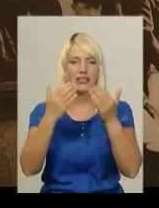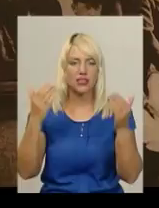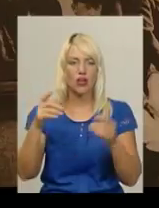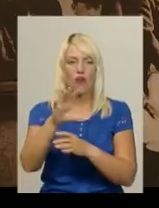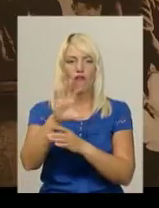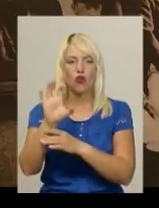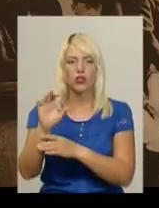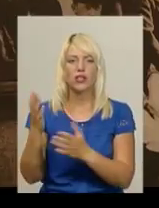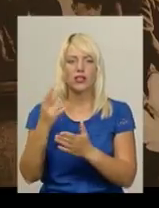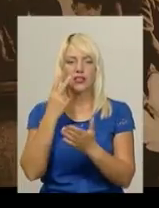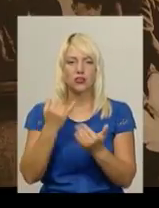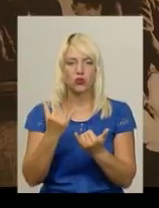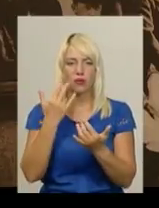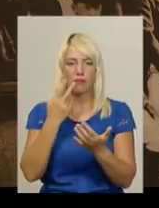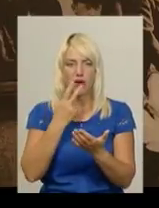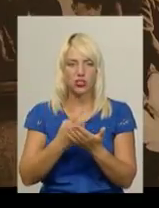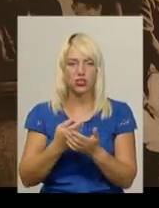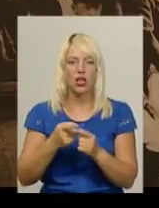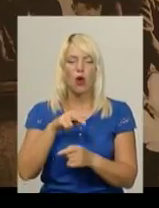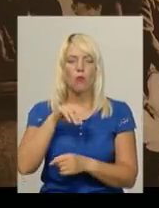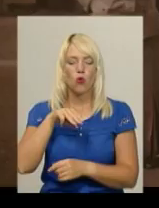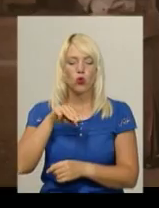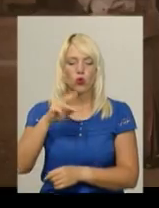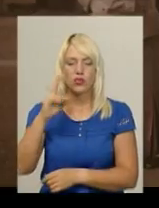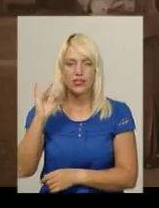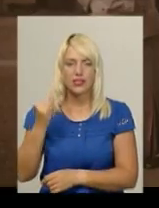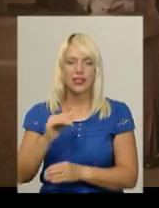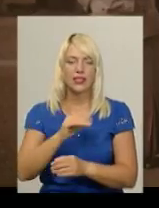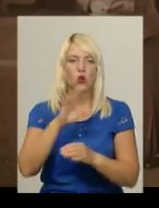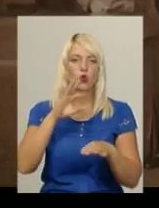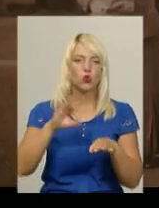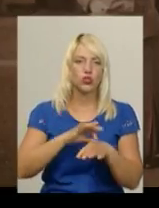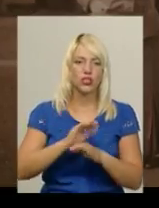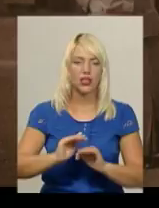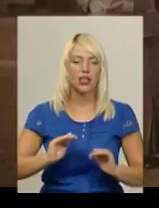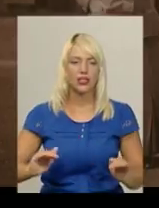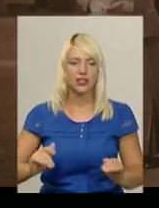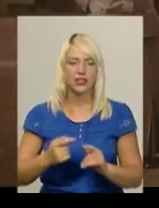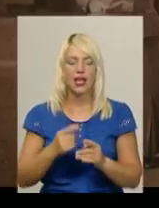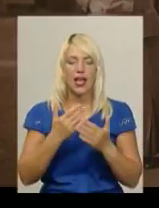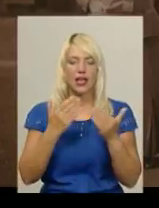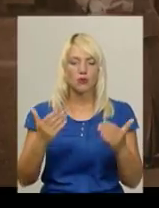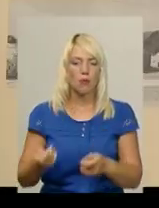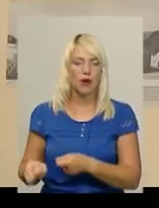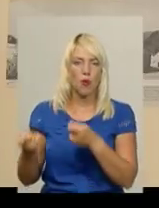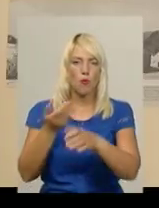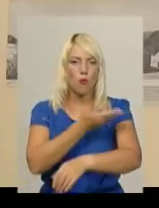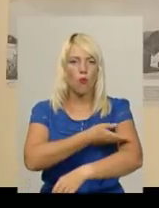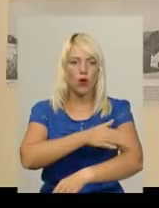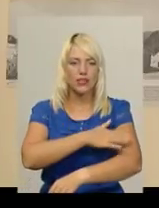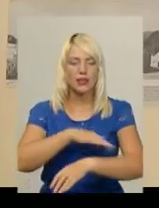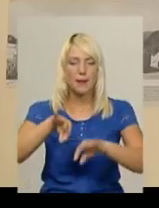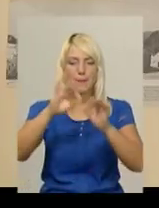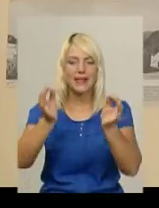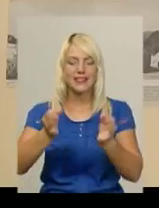зараз можете бачити на екрані. На них самі Потоцькі, їхні дружини та діти. Експонати в Антоніни привезли польський мистецькознавець Тереза